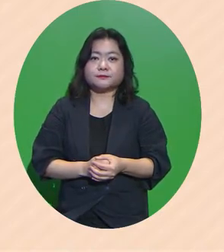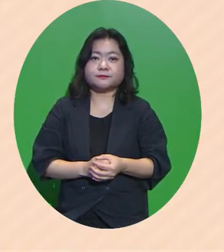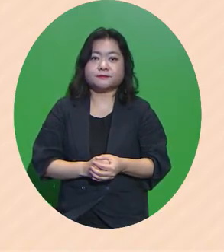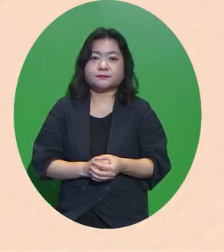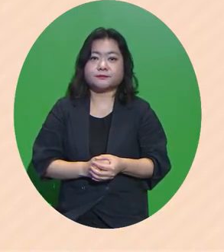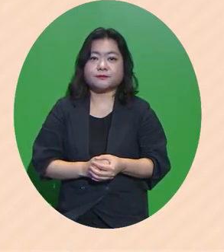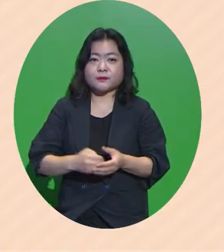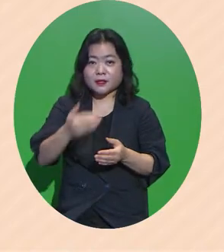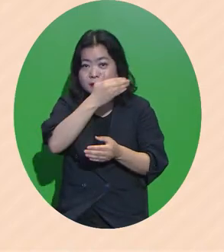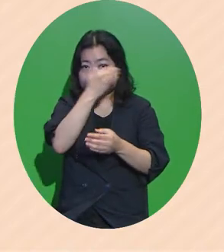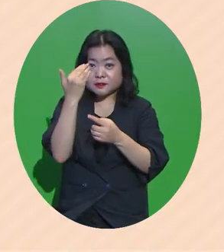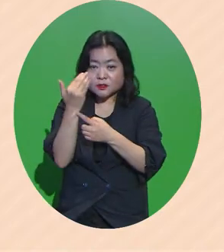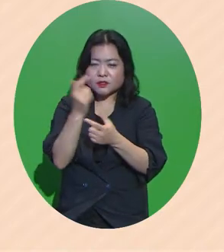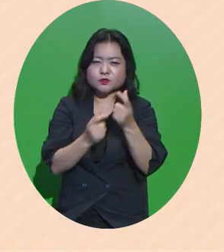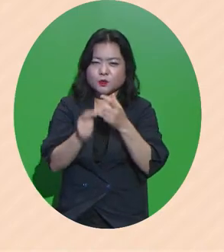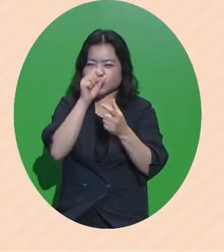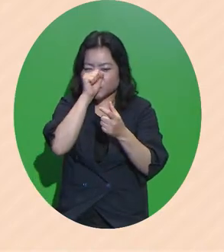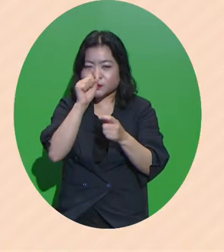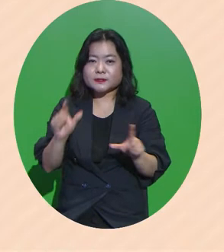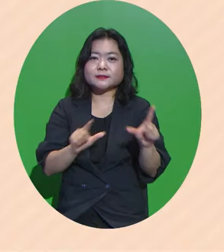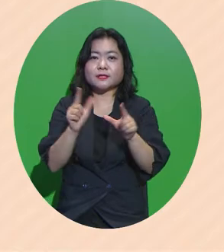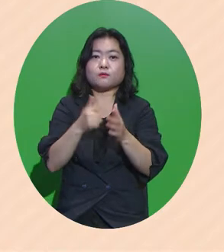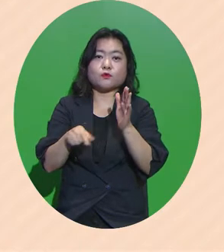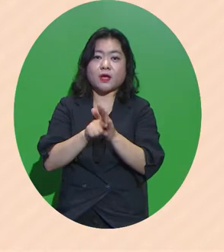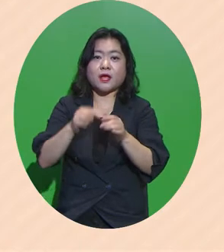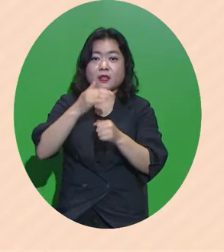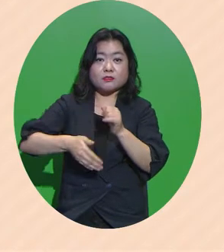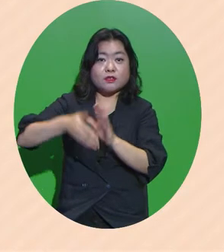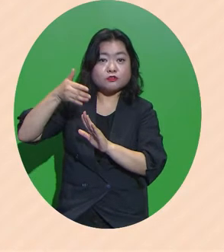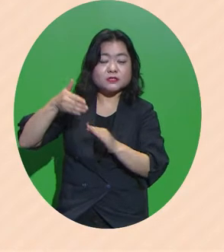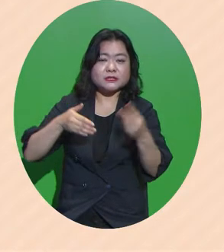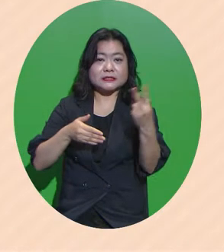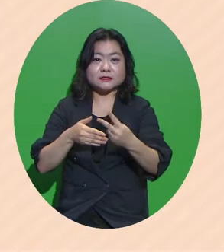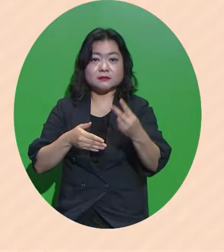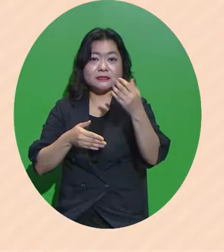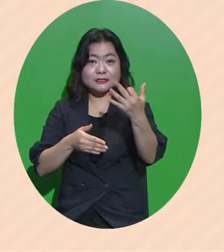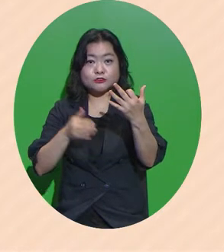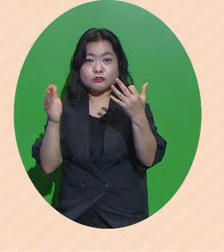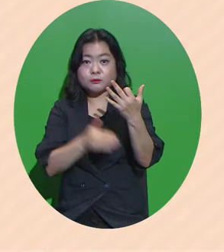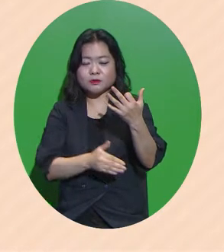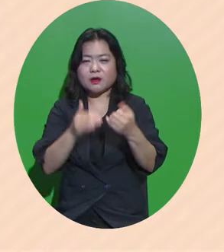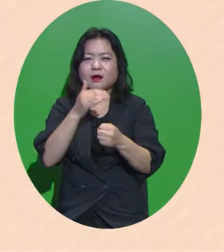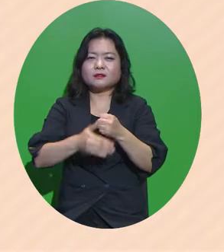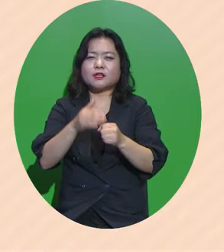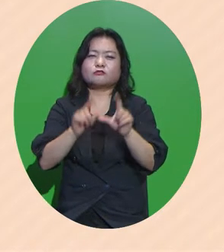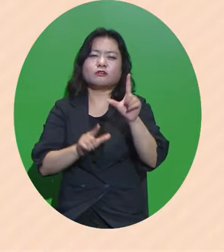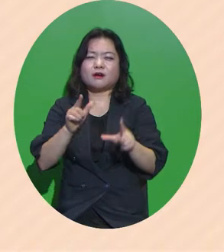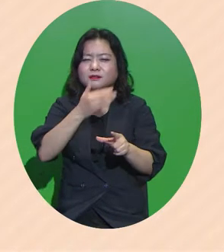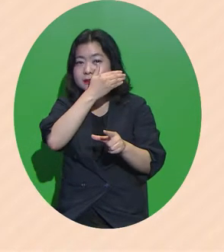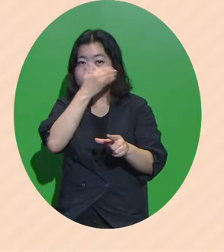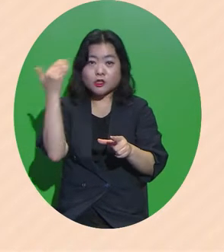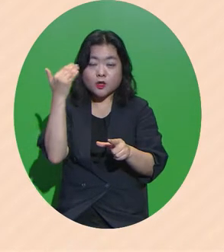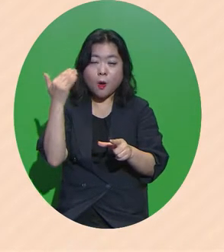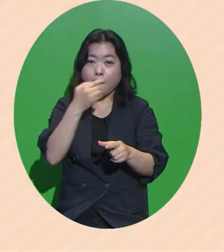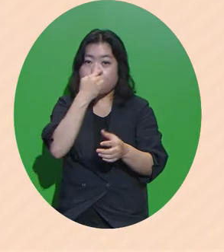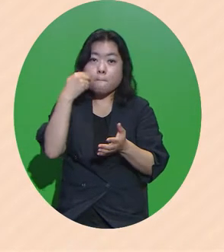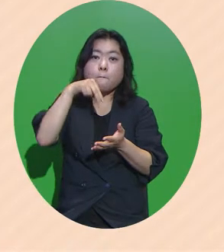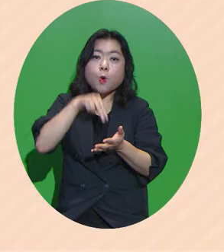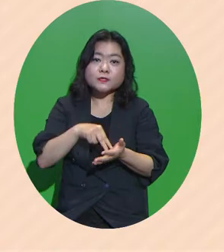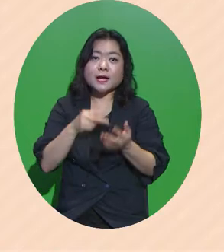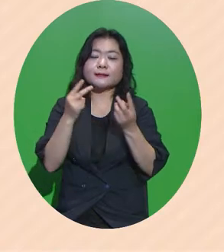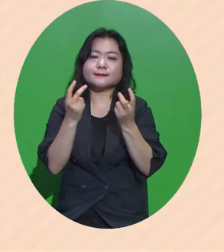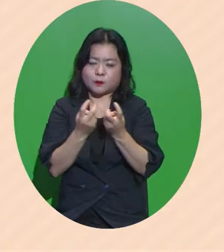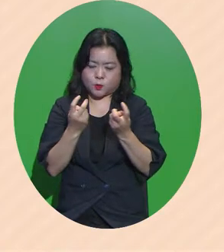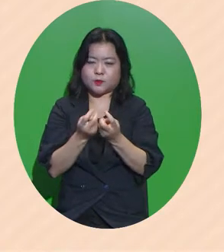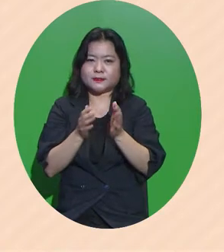청년의 보다 나은 삶을 위해 대구시는 2019년부터 대구형 청년보장제를 본격적으로